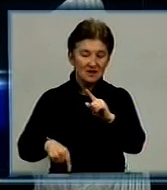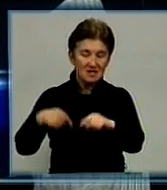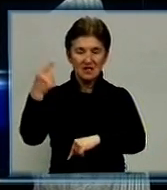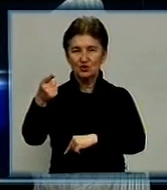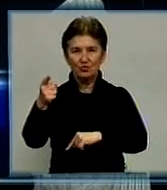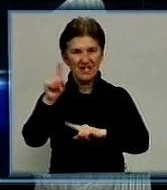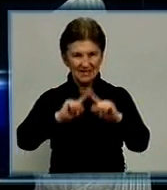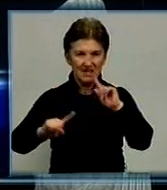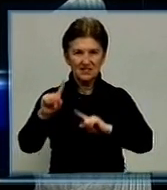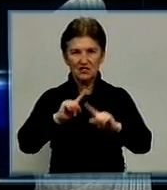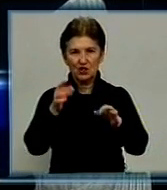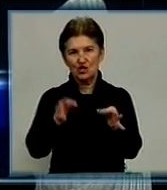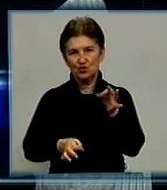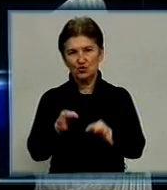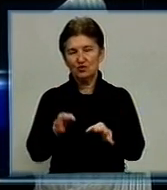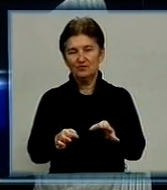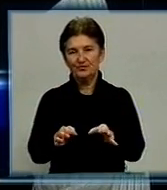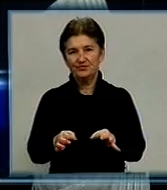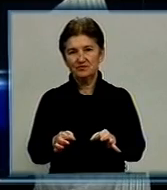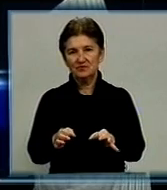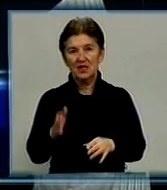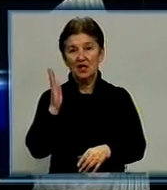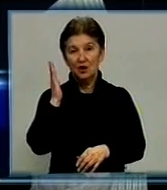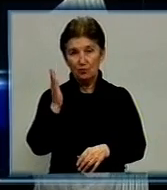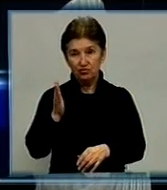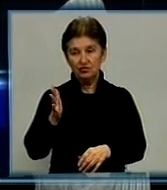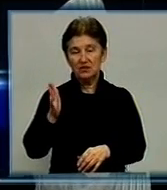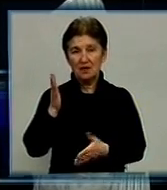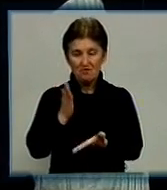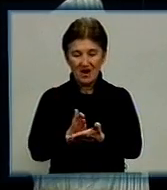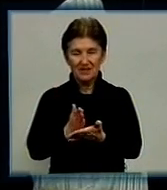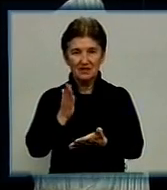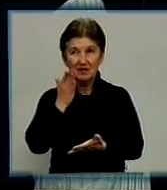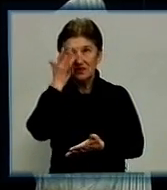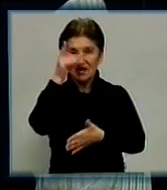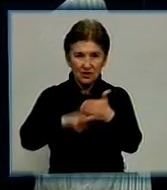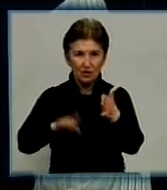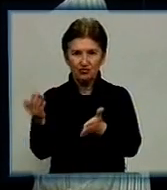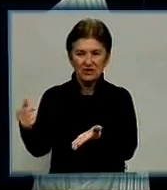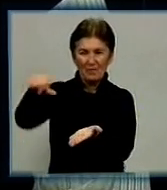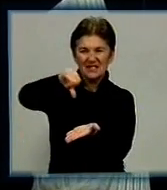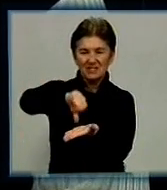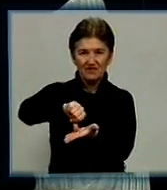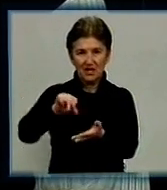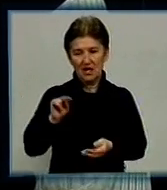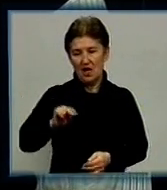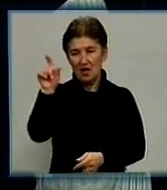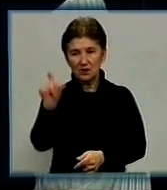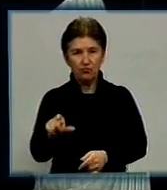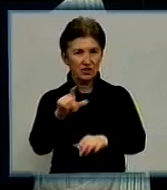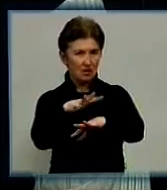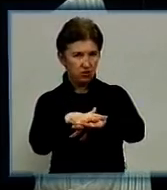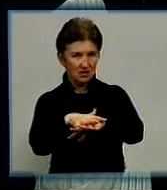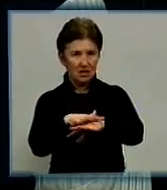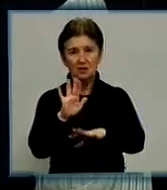засідання, щоб вже якийсь був результат. Будемо мати надію, що буде представник банку. Буде вже тоді на місці,